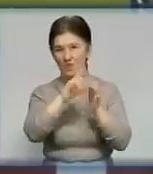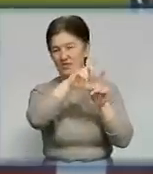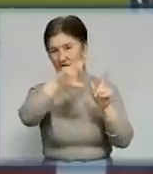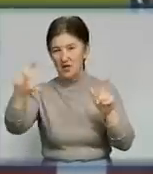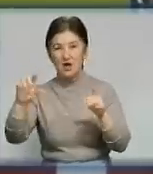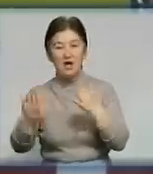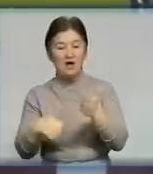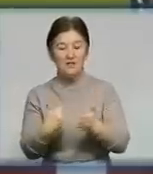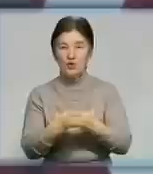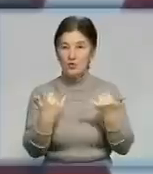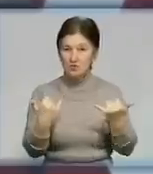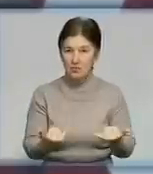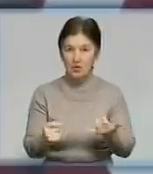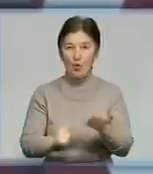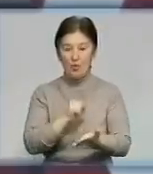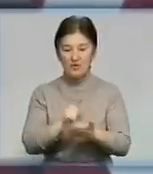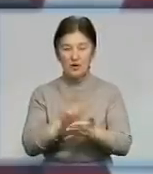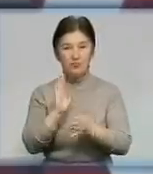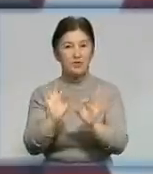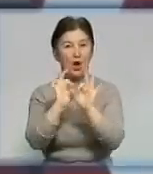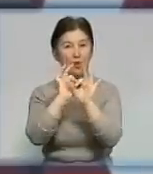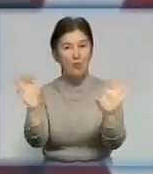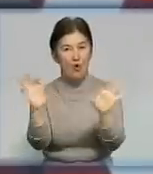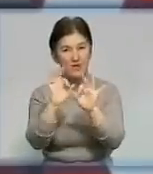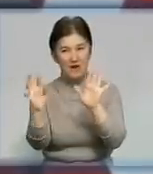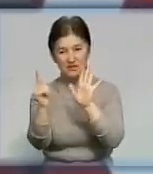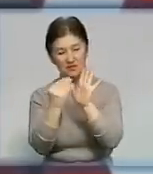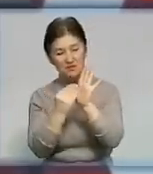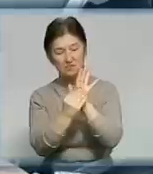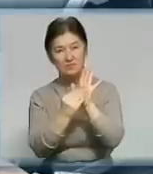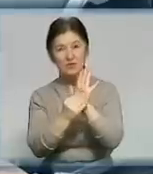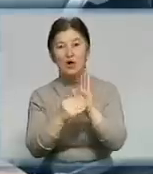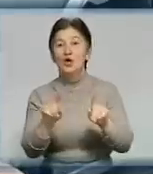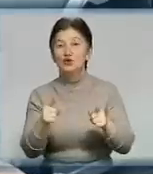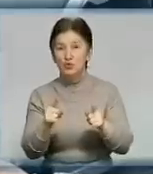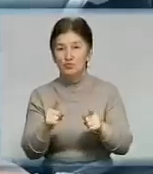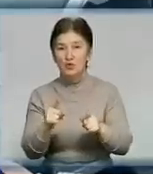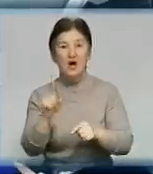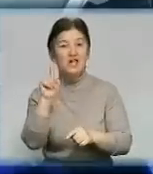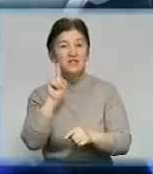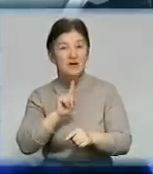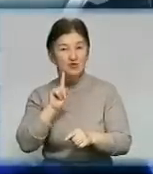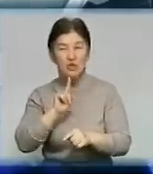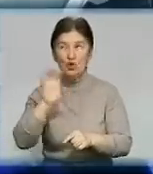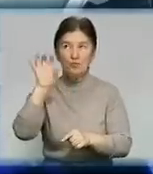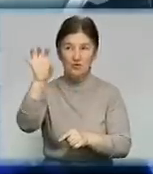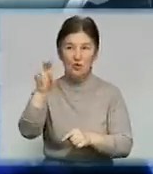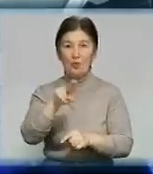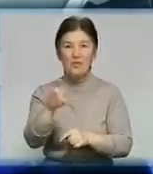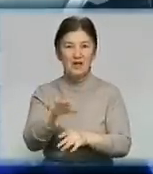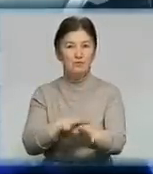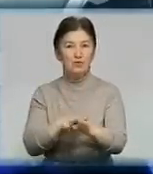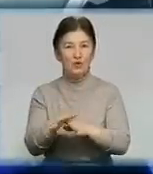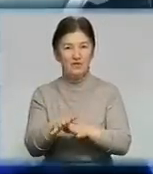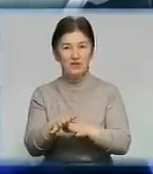відтепер поряд зі знаком обов'язково має бути пояснення, чому слід їхати повільніше. Тимчасові знаки можуть з'явитися при проведенні